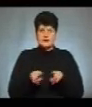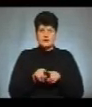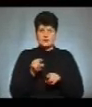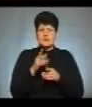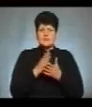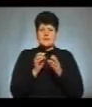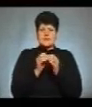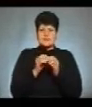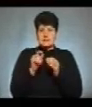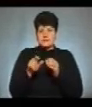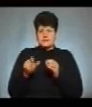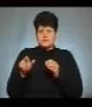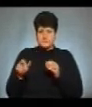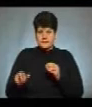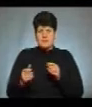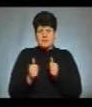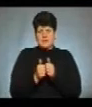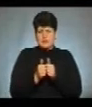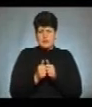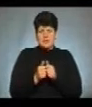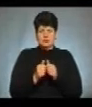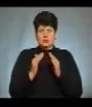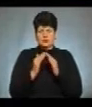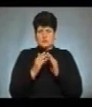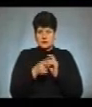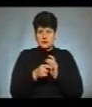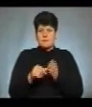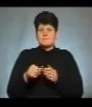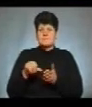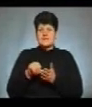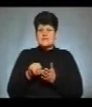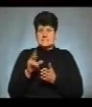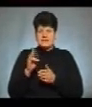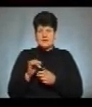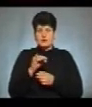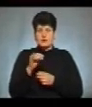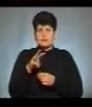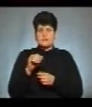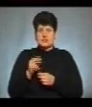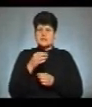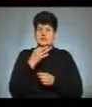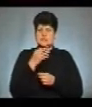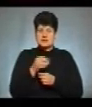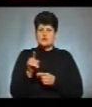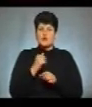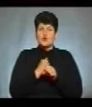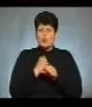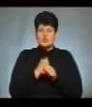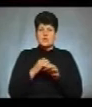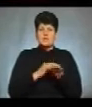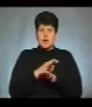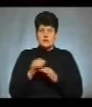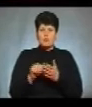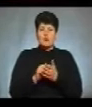10 мешканців, прилеглих до торфяної котельні будинки. Представник позивачки Юлія Мамчак Валерій Муш сказав, робочий проєкт, об'єкт та